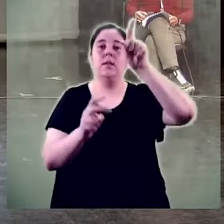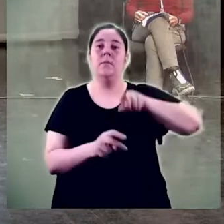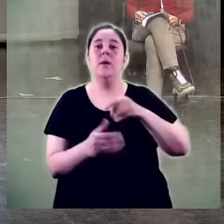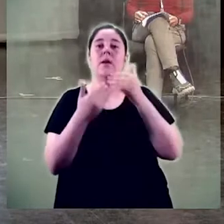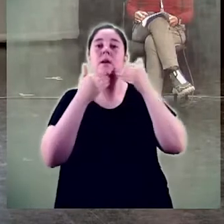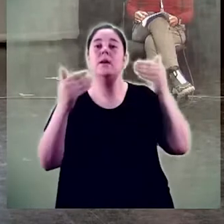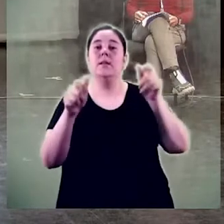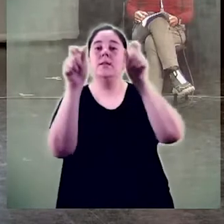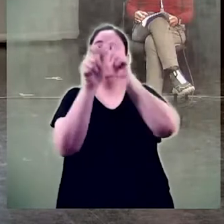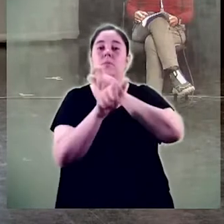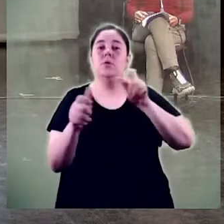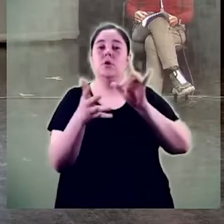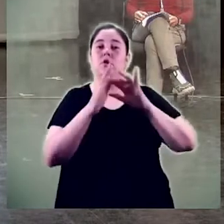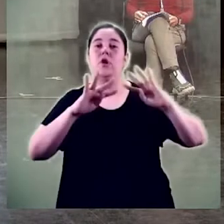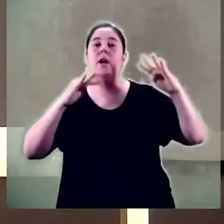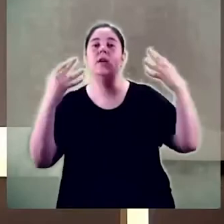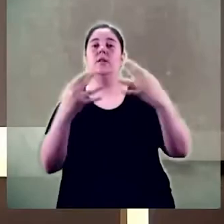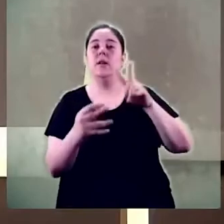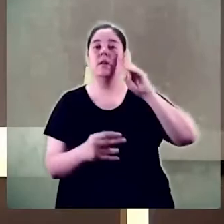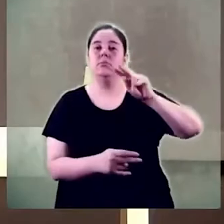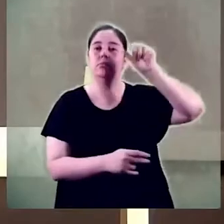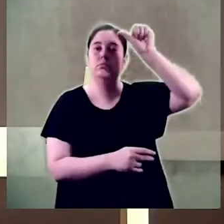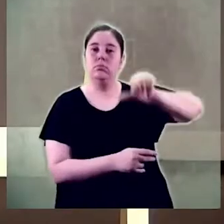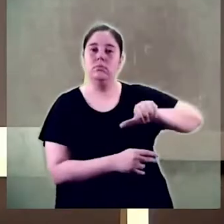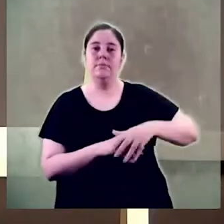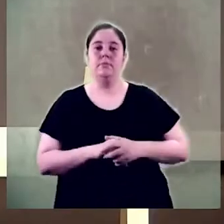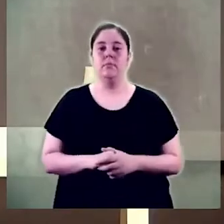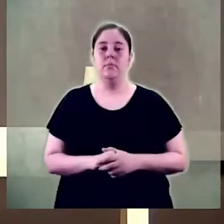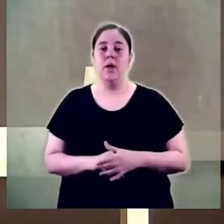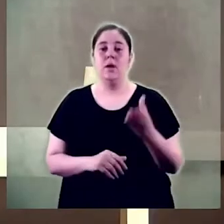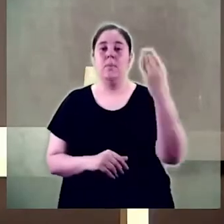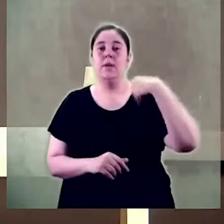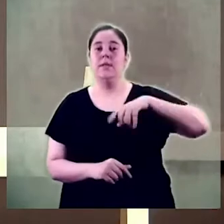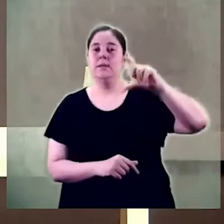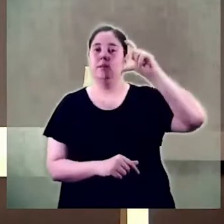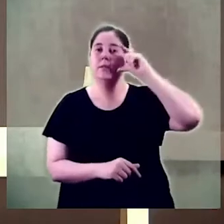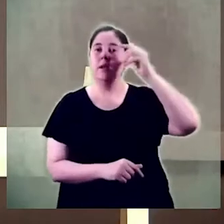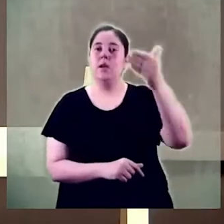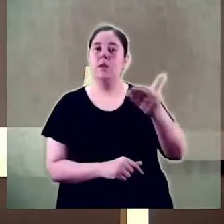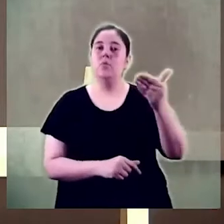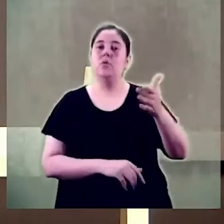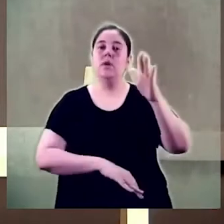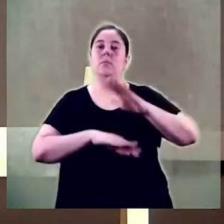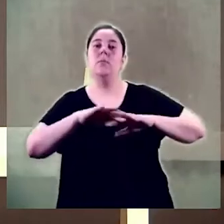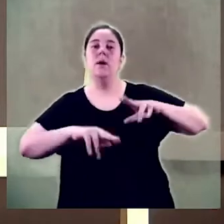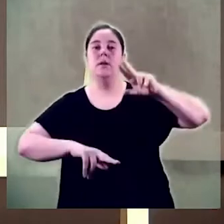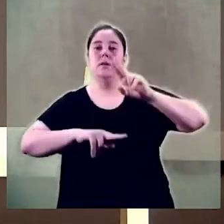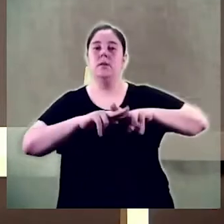8 de